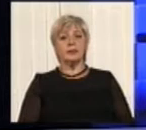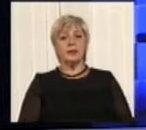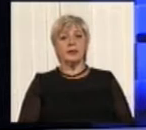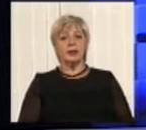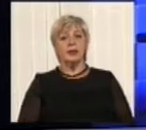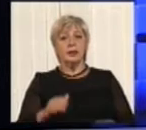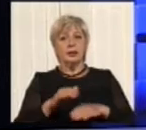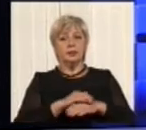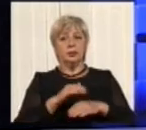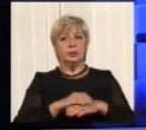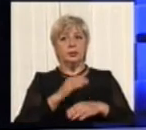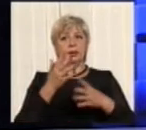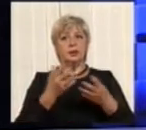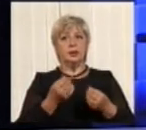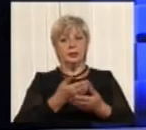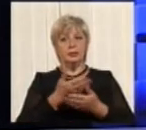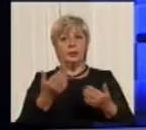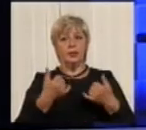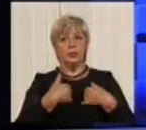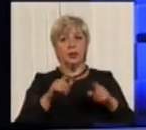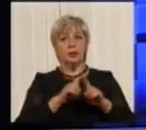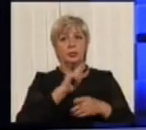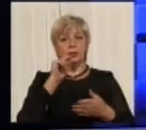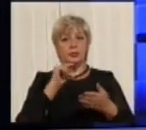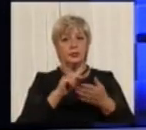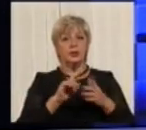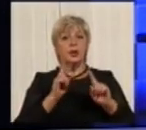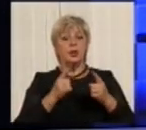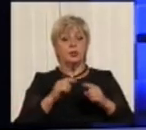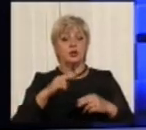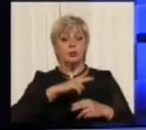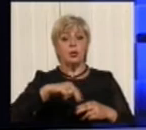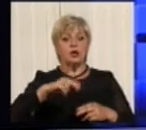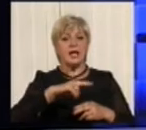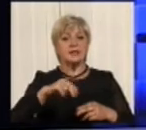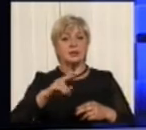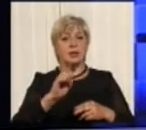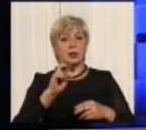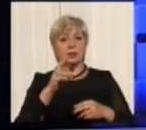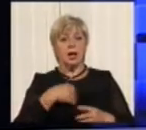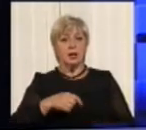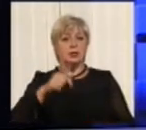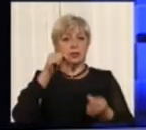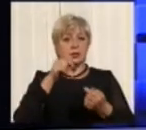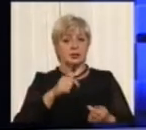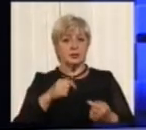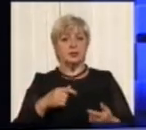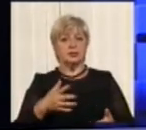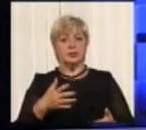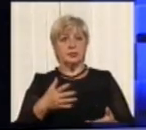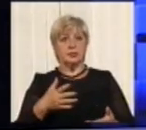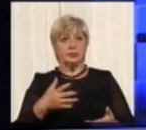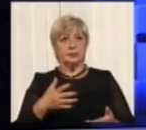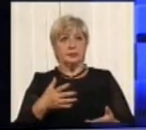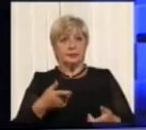Добрый день вам. У меня такой вопрос. Почему розметка не соответствует здравому глузду?